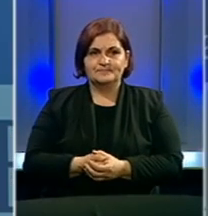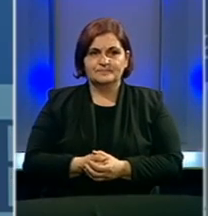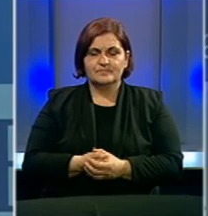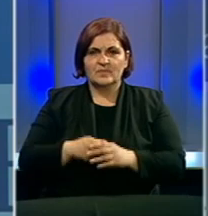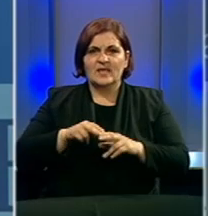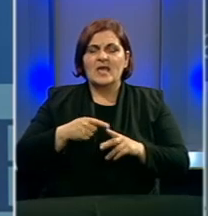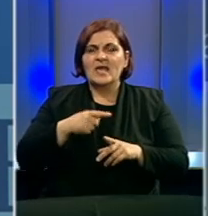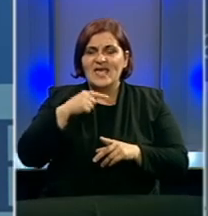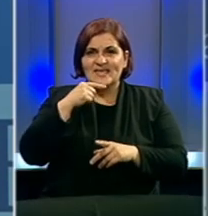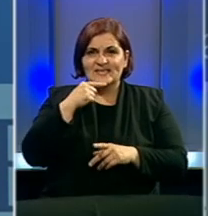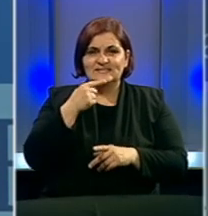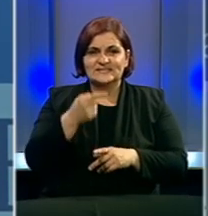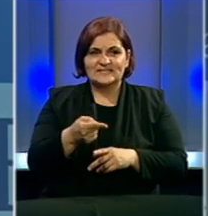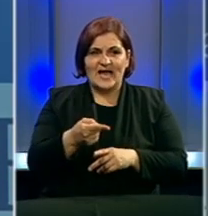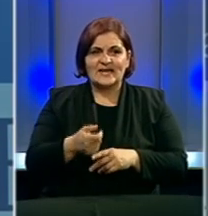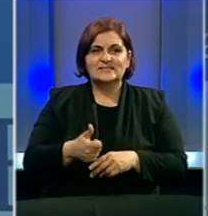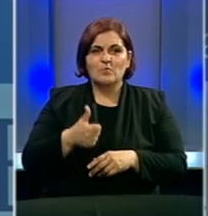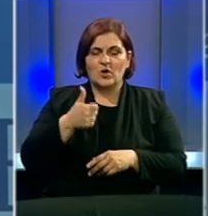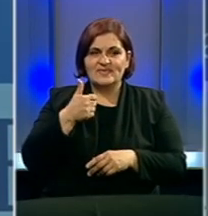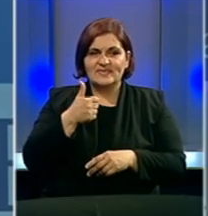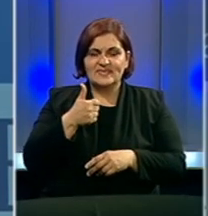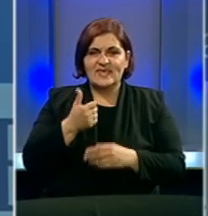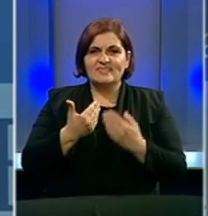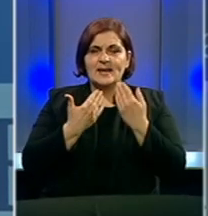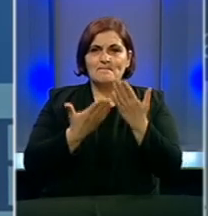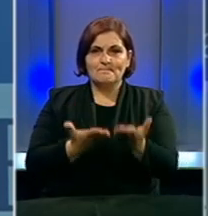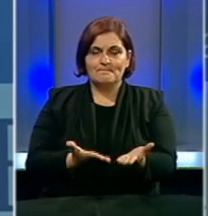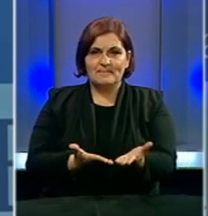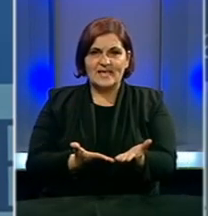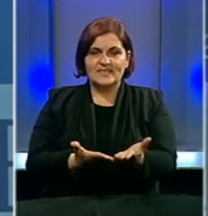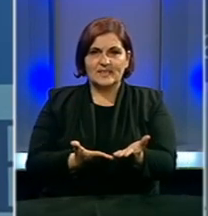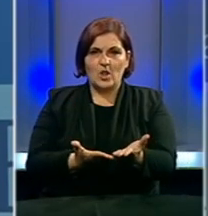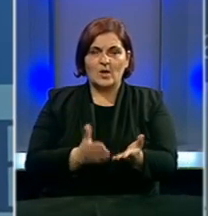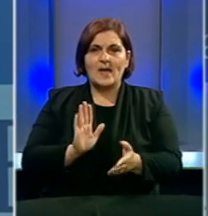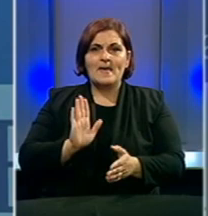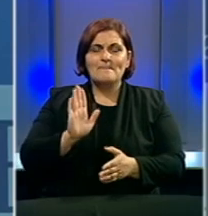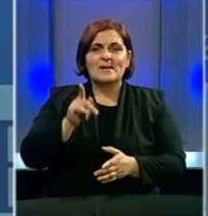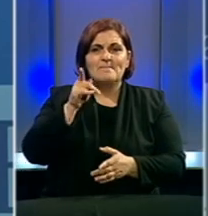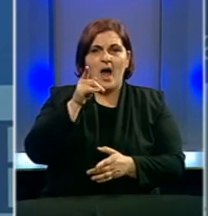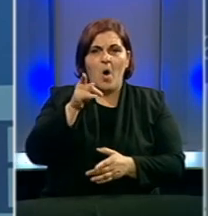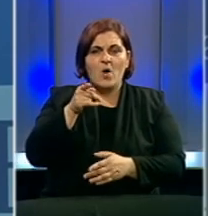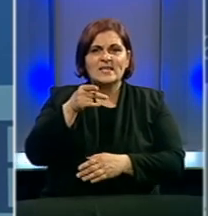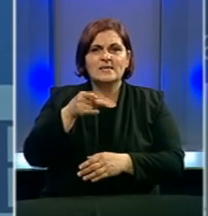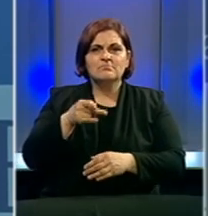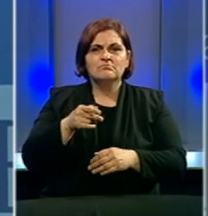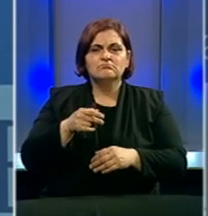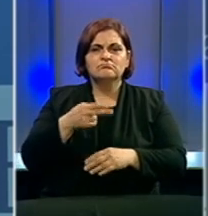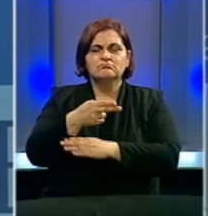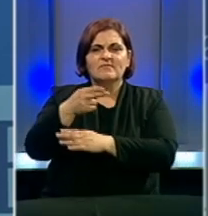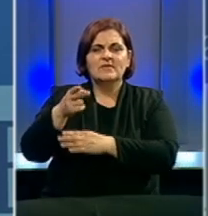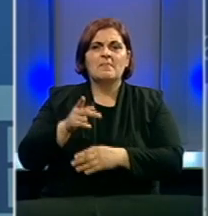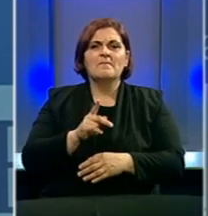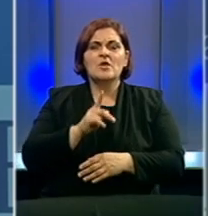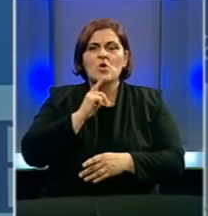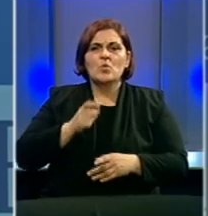Istakli smo i jedan prijedlog prema onim poslodacima koji